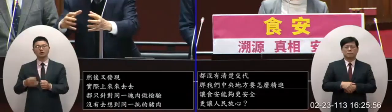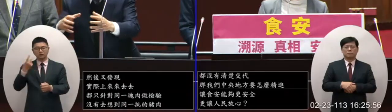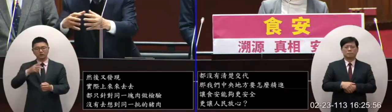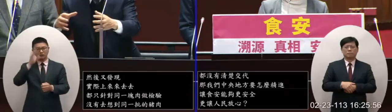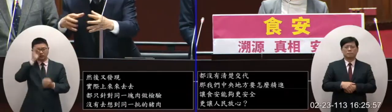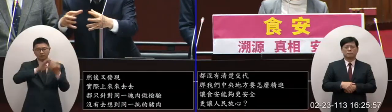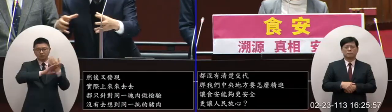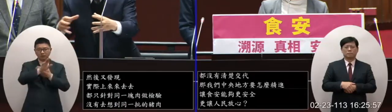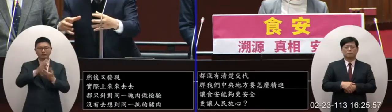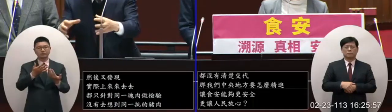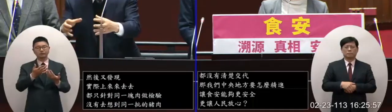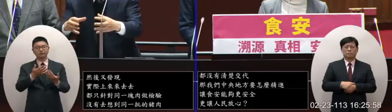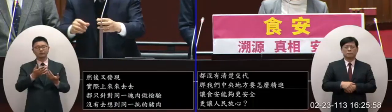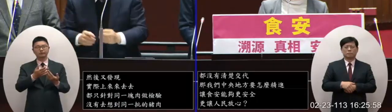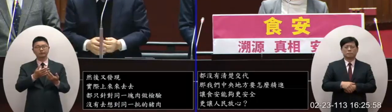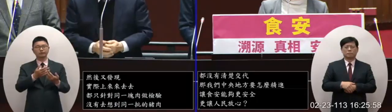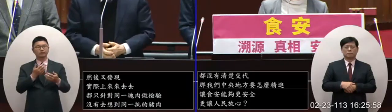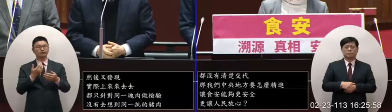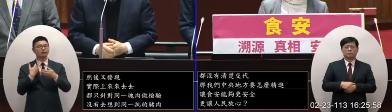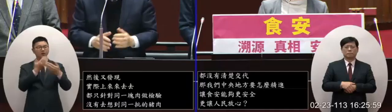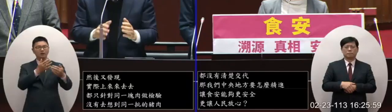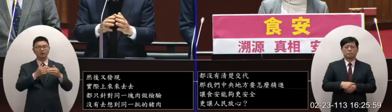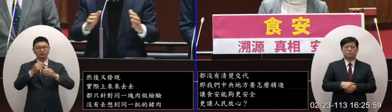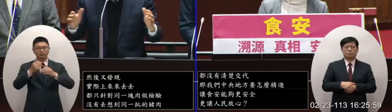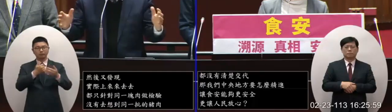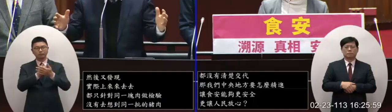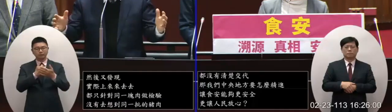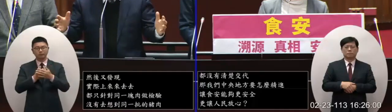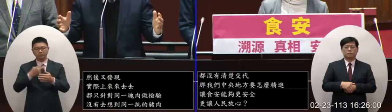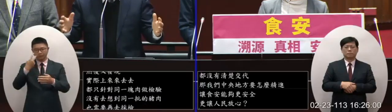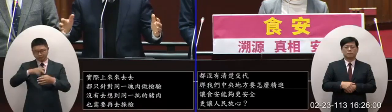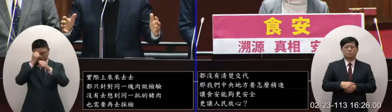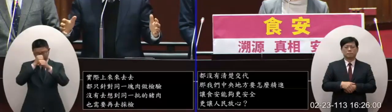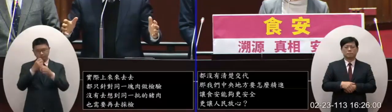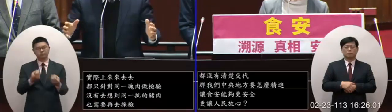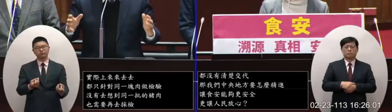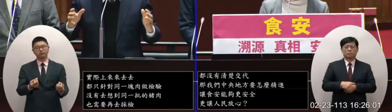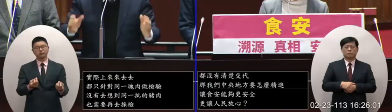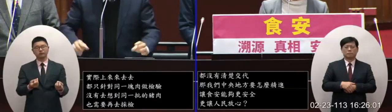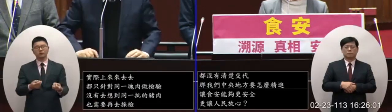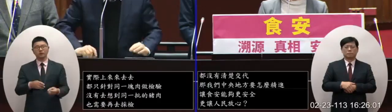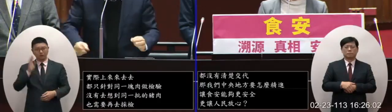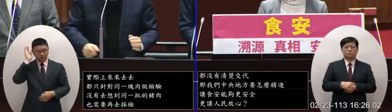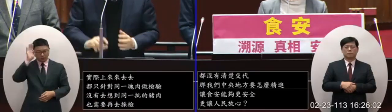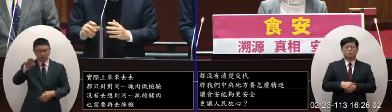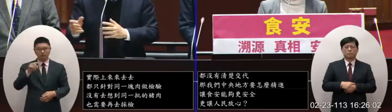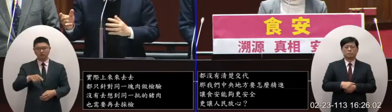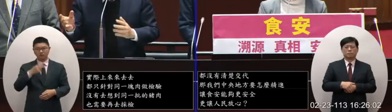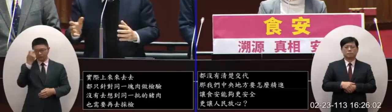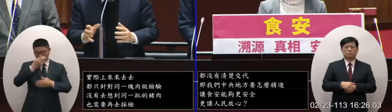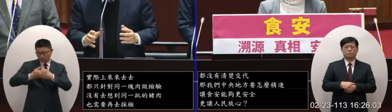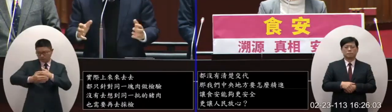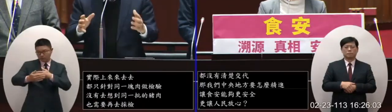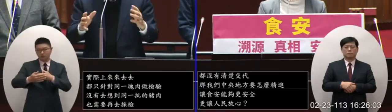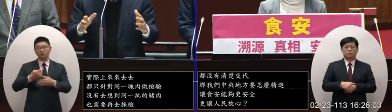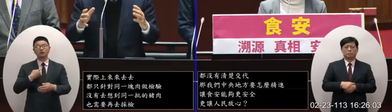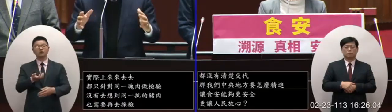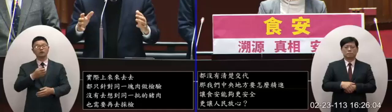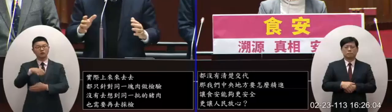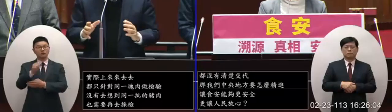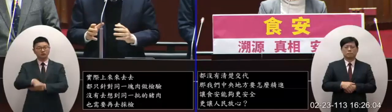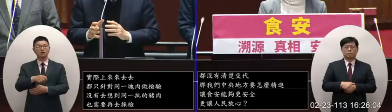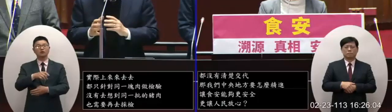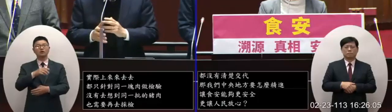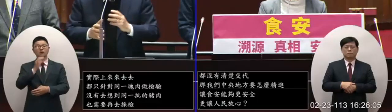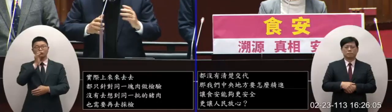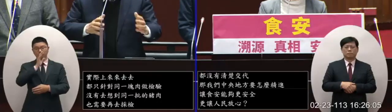呃互相的復驗的部分所以未來呢在整個的這個程序當中齁我們會再跟我剛才也答應呃吳思